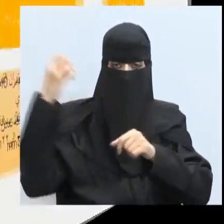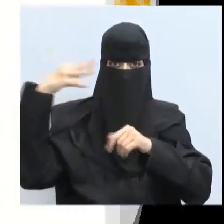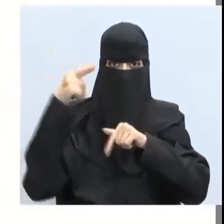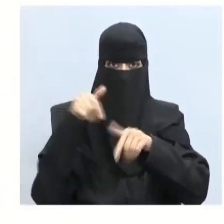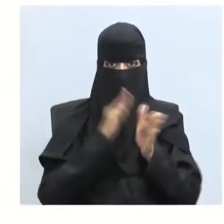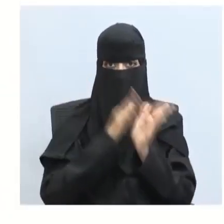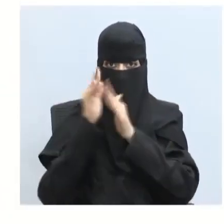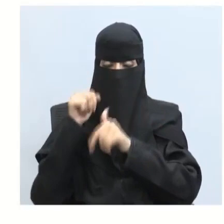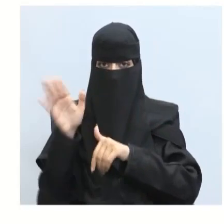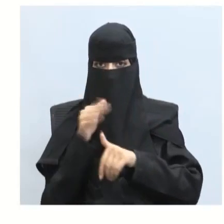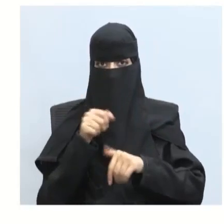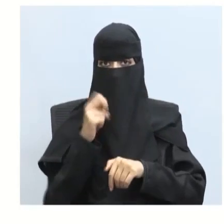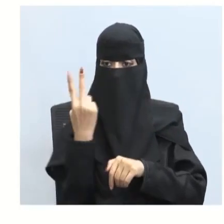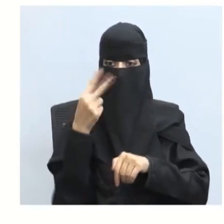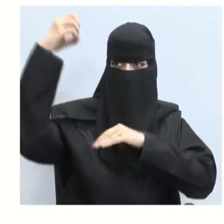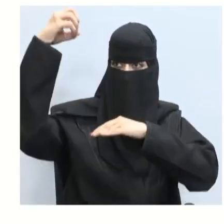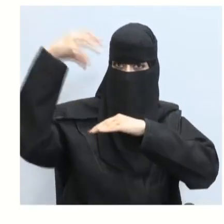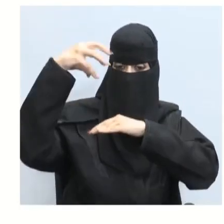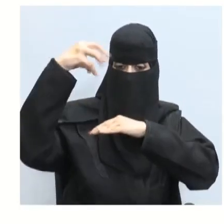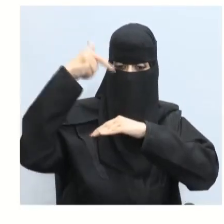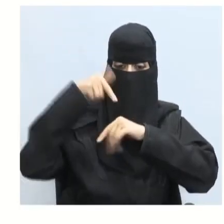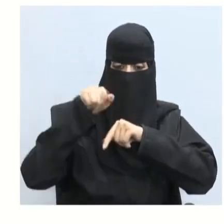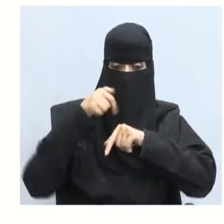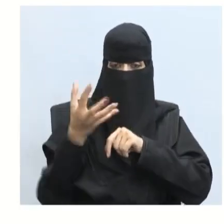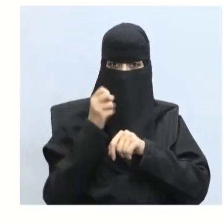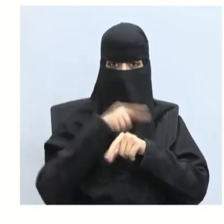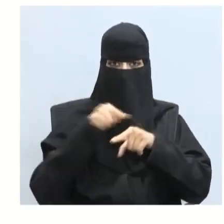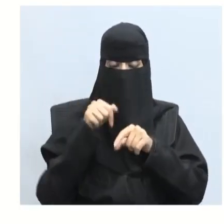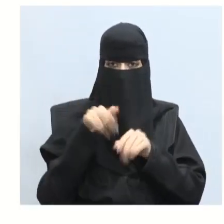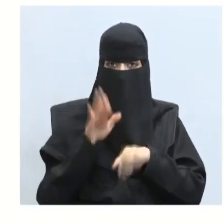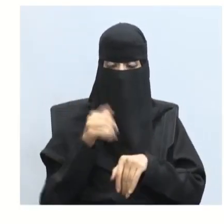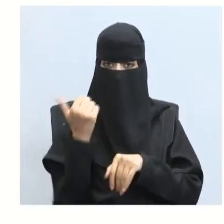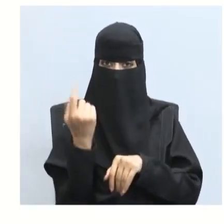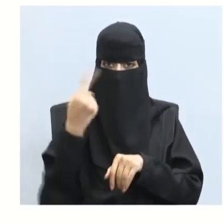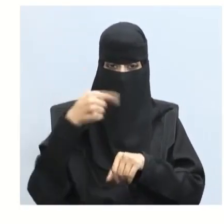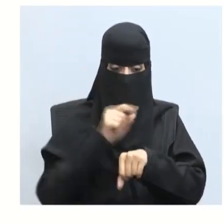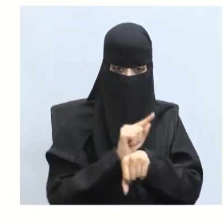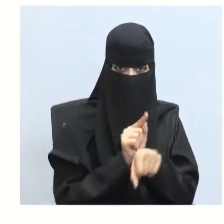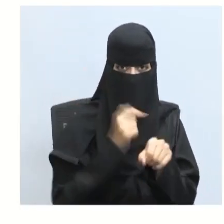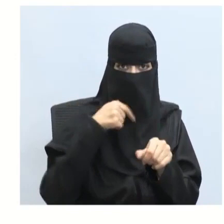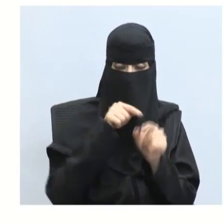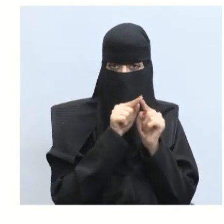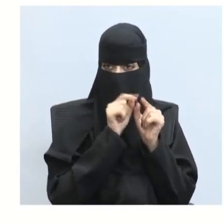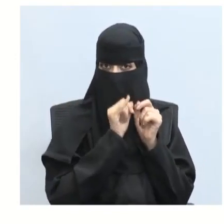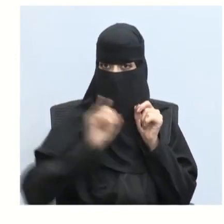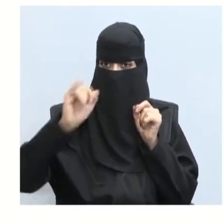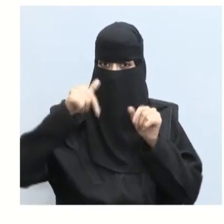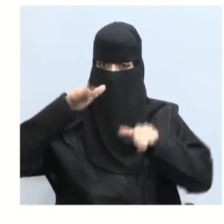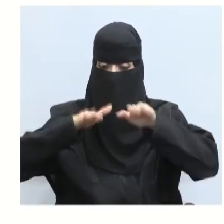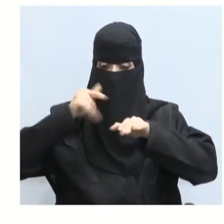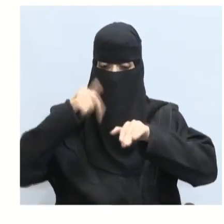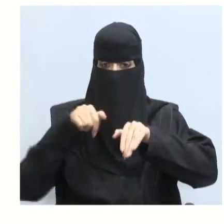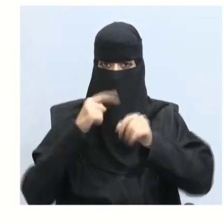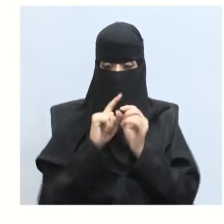إلى 22 دقيقة أن الضوء يحتاج إلى 16 دقيقة ليقطع مسافة عادل